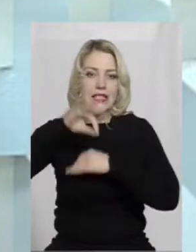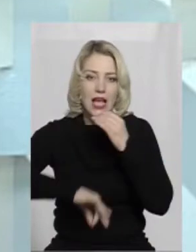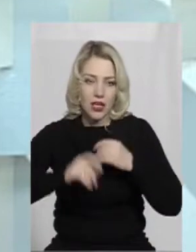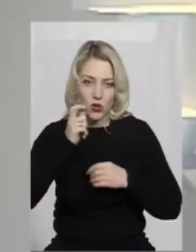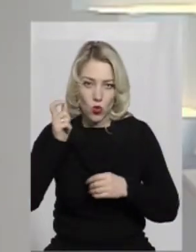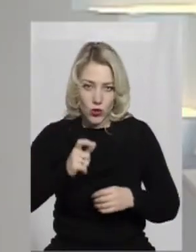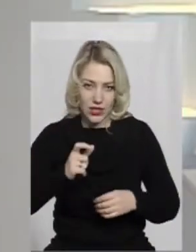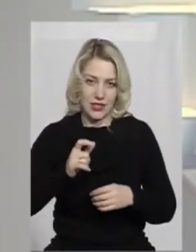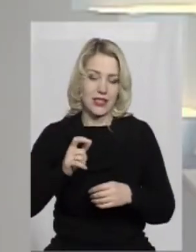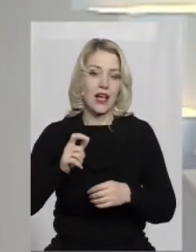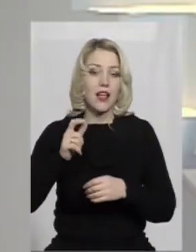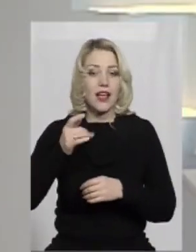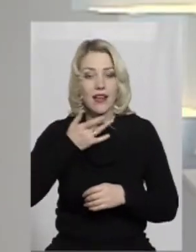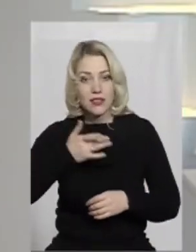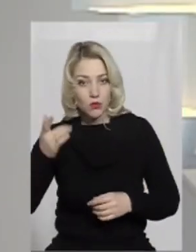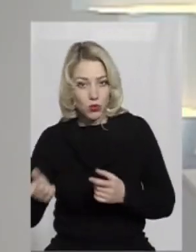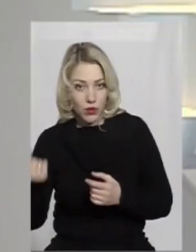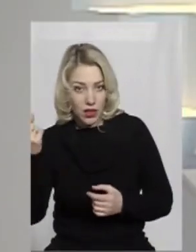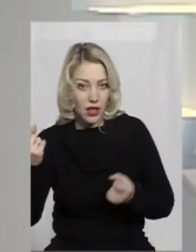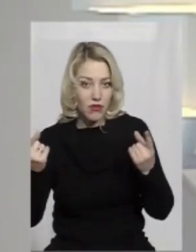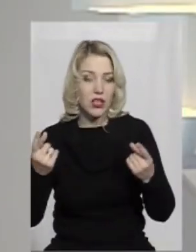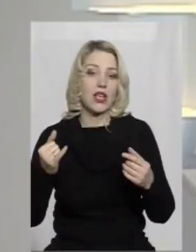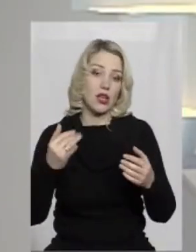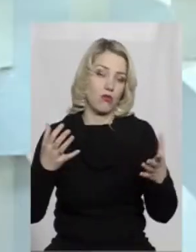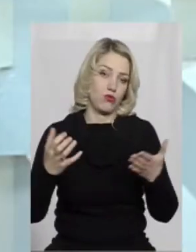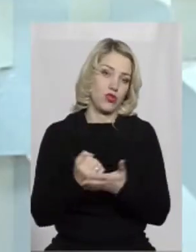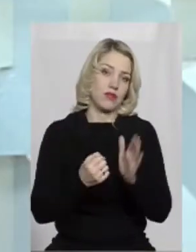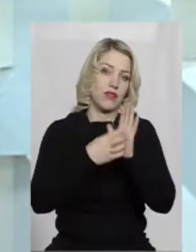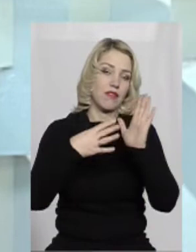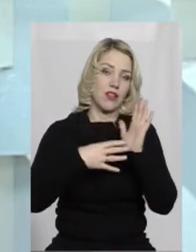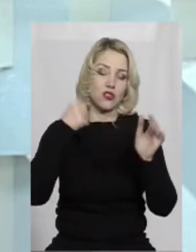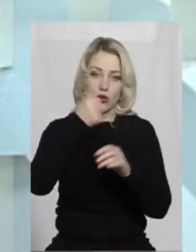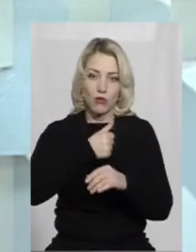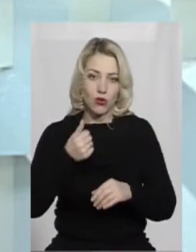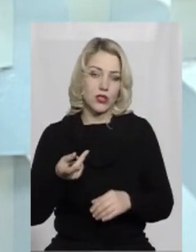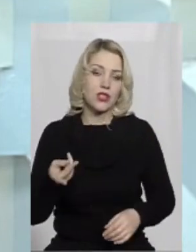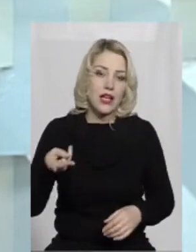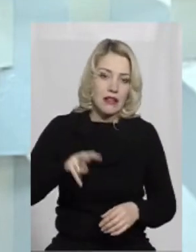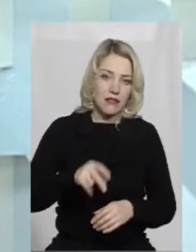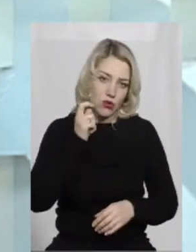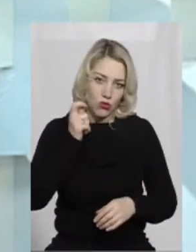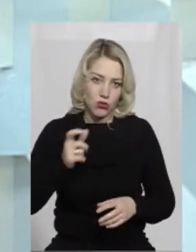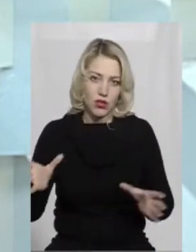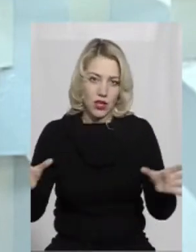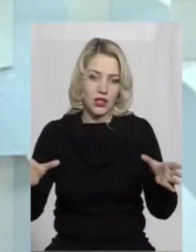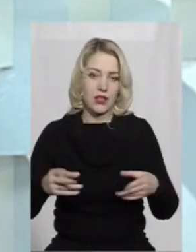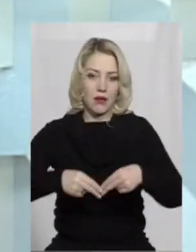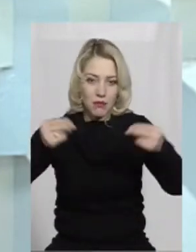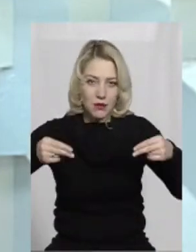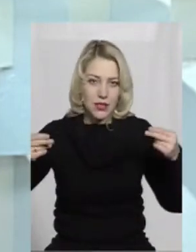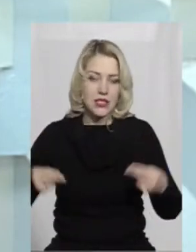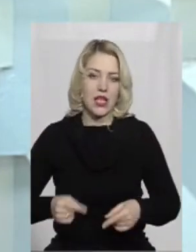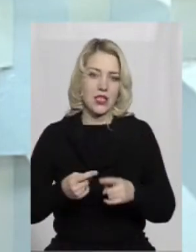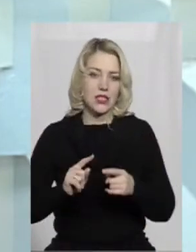січні 1919 року політики двох частин України зголосилися і підписали ось цей вікоповний